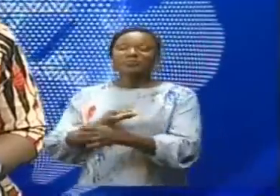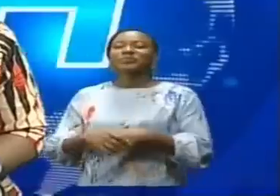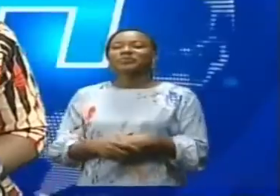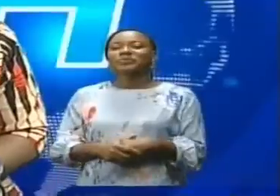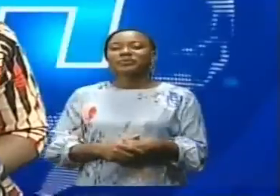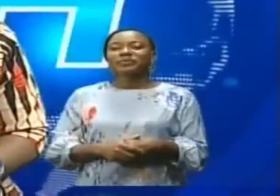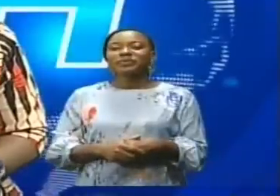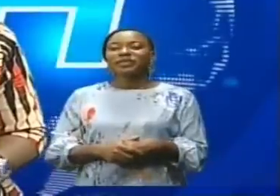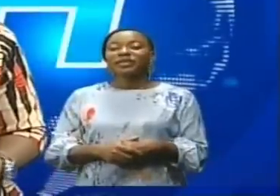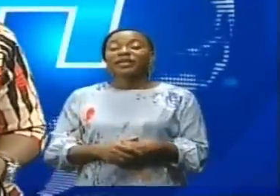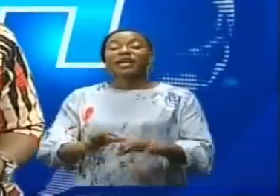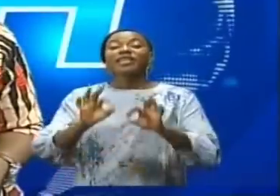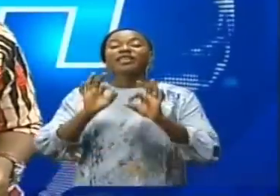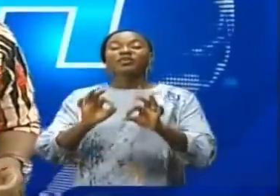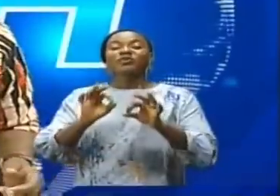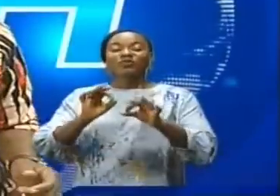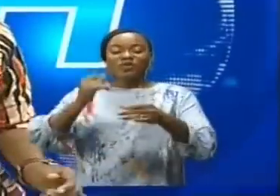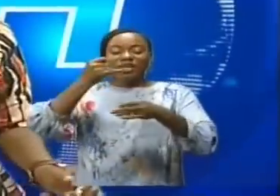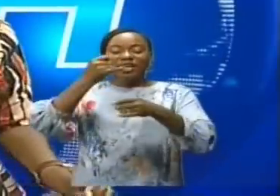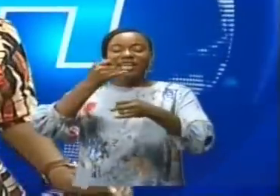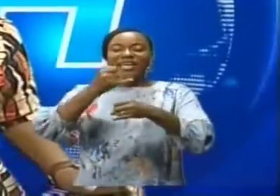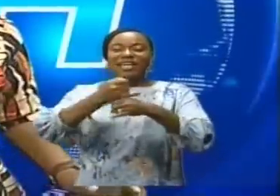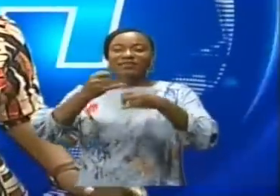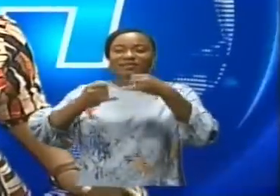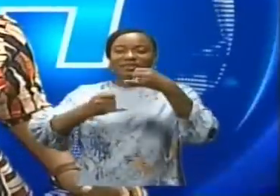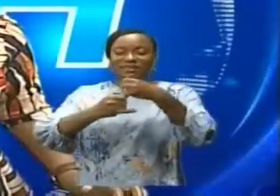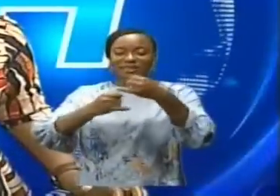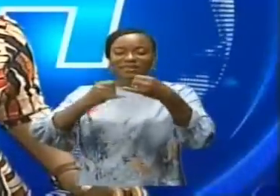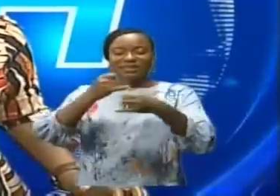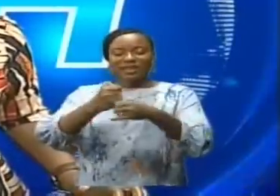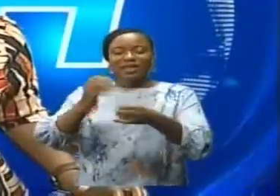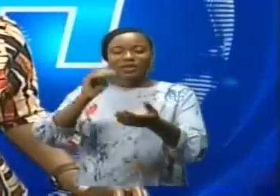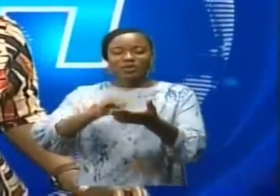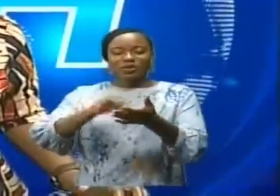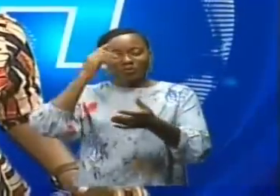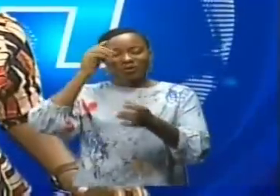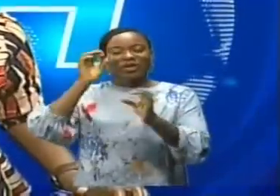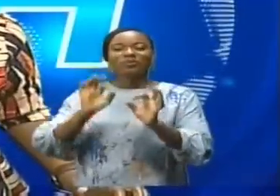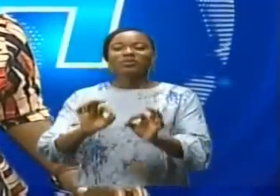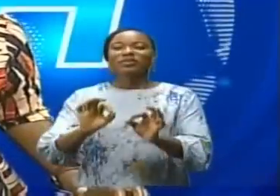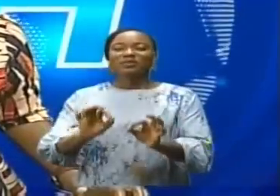Des nouvelles infrastructures construites dans les cadres de la modernisation de la province,